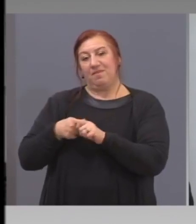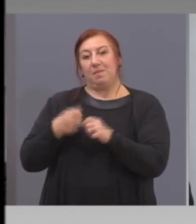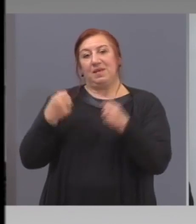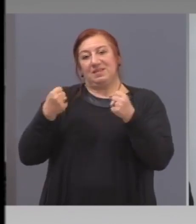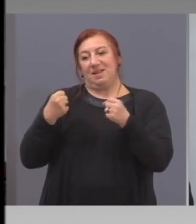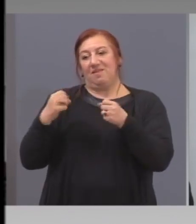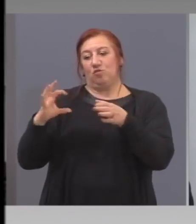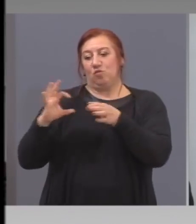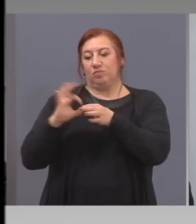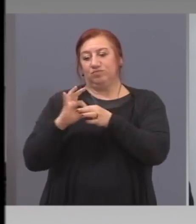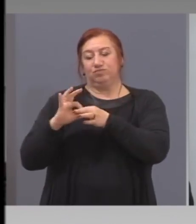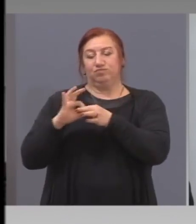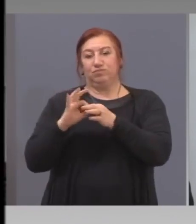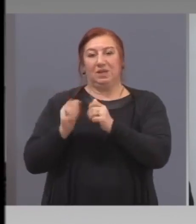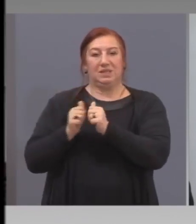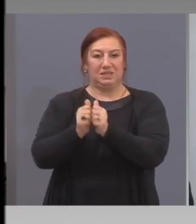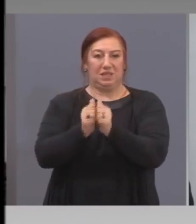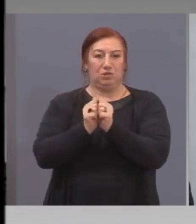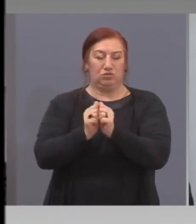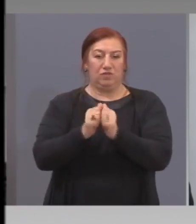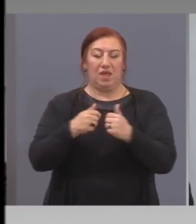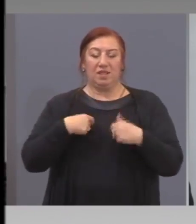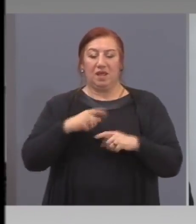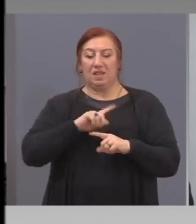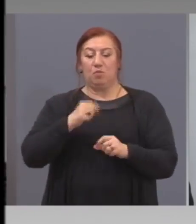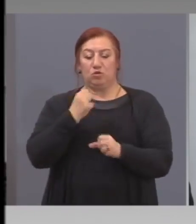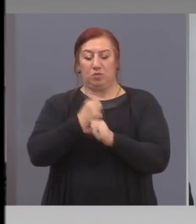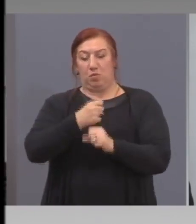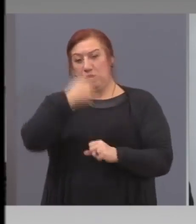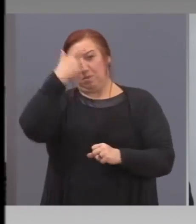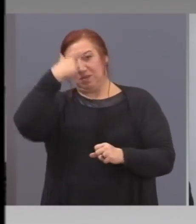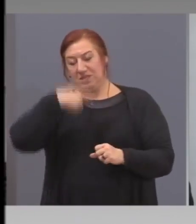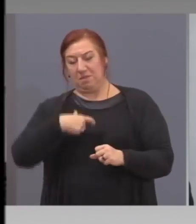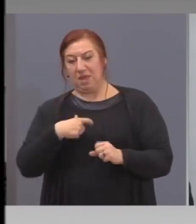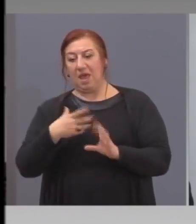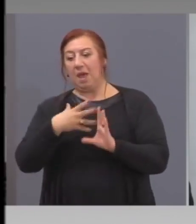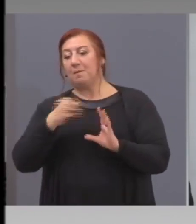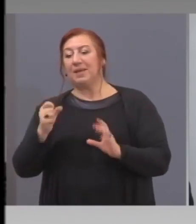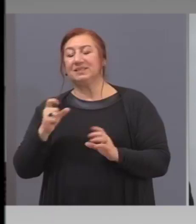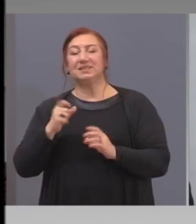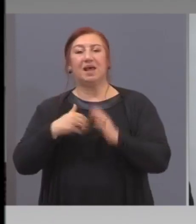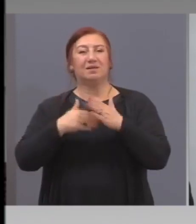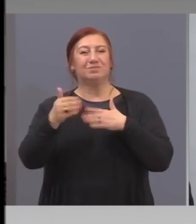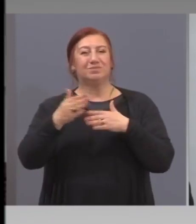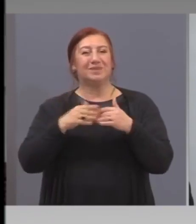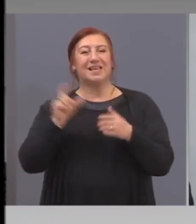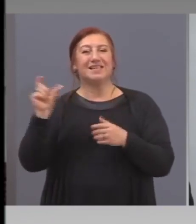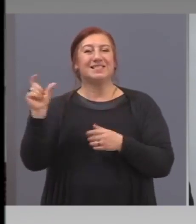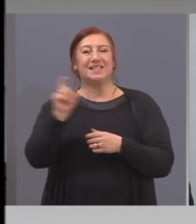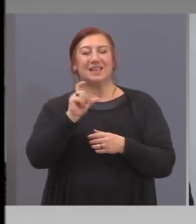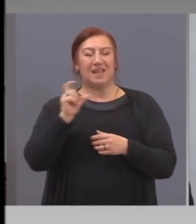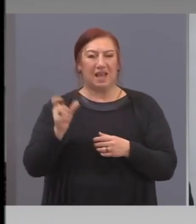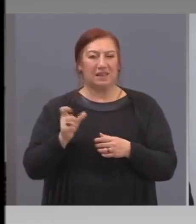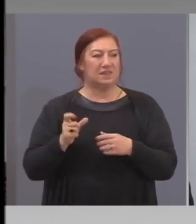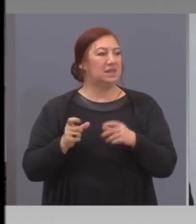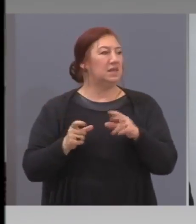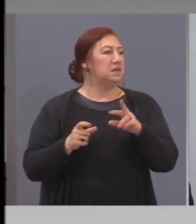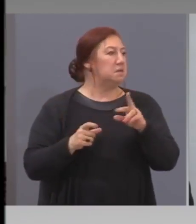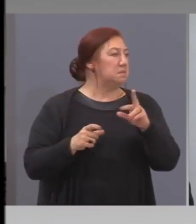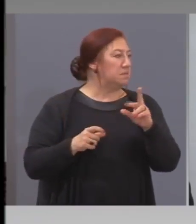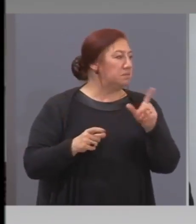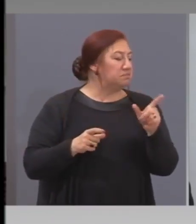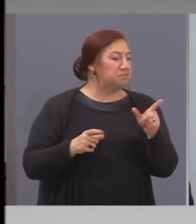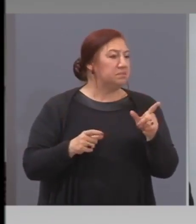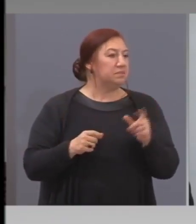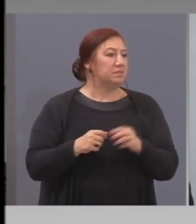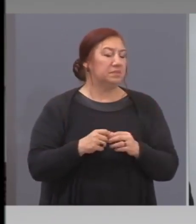можем да работиме без да питаме и синдикатите, да ги включиме. Съответно организациите, които са